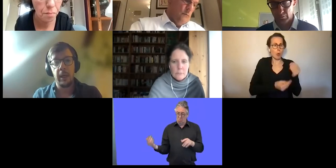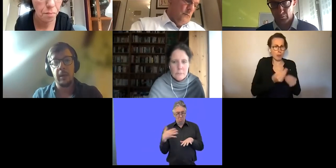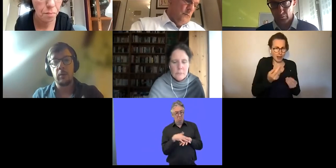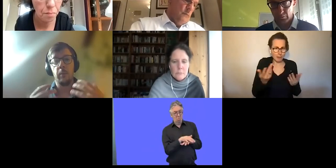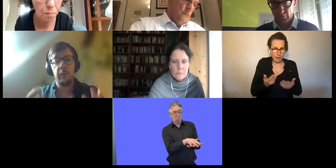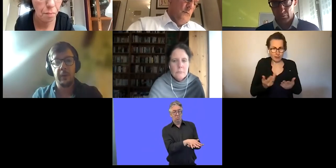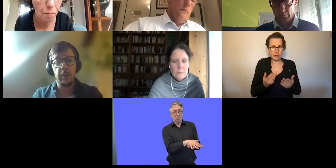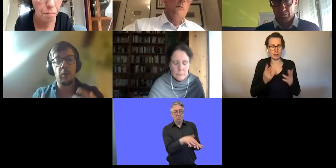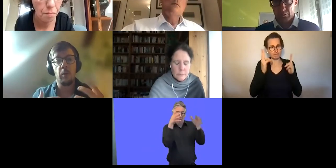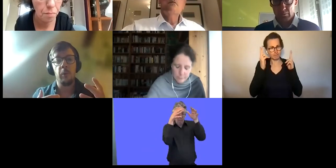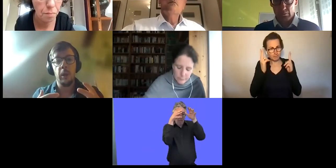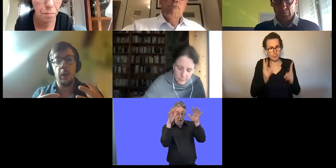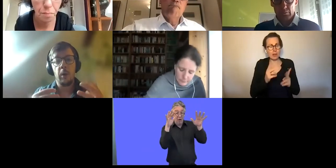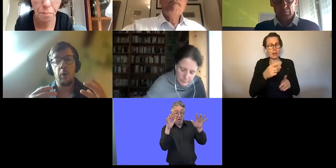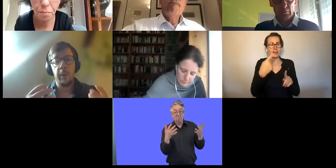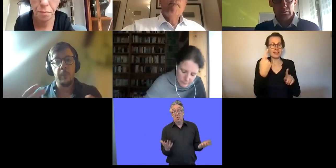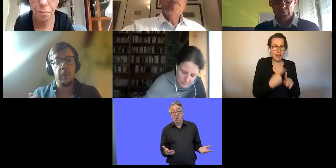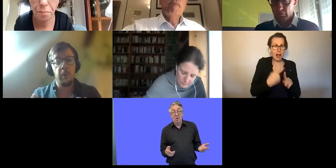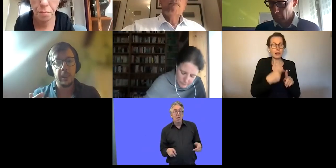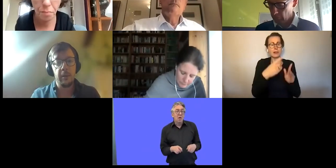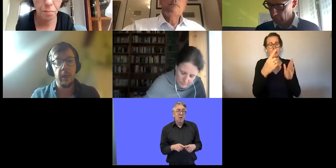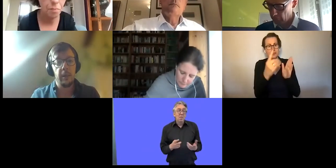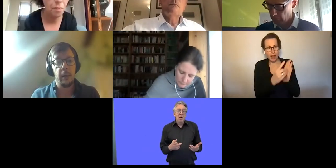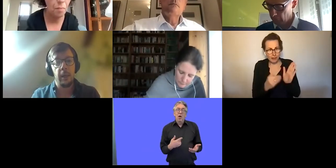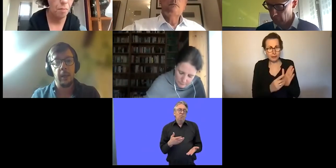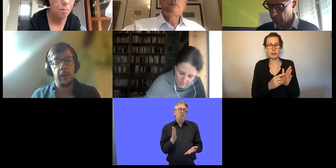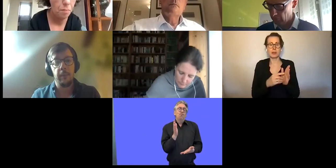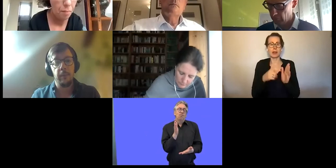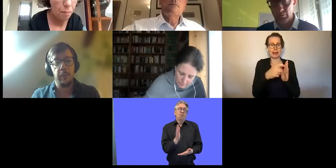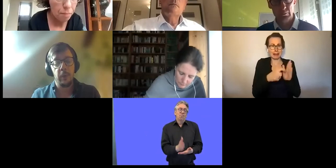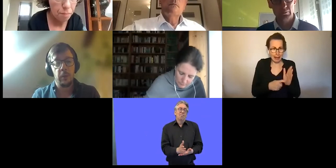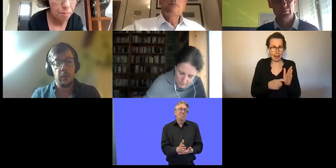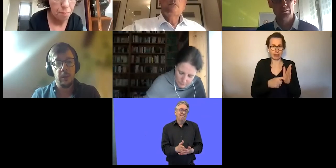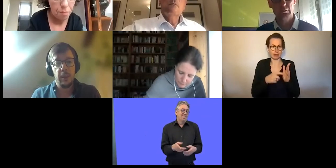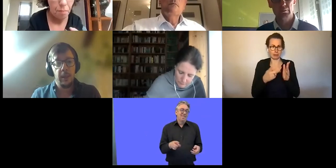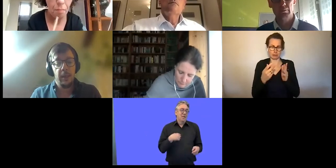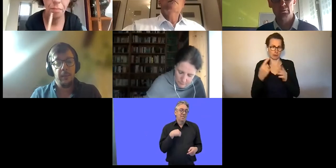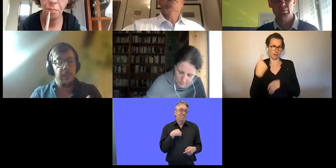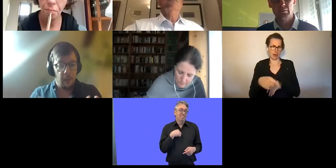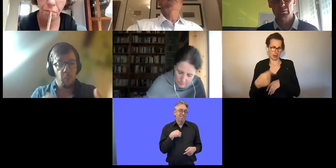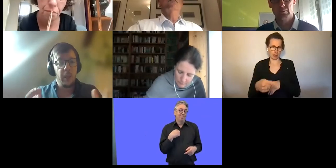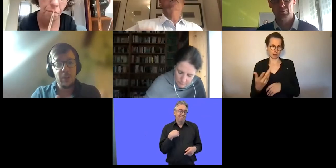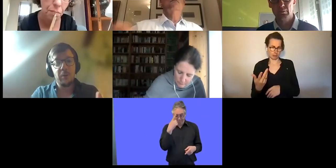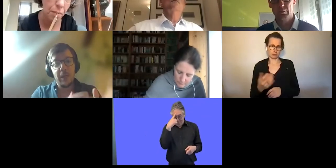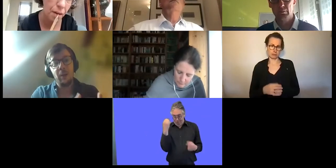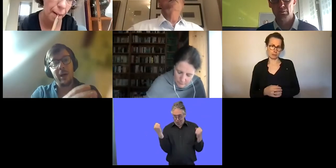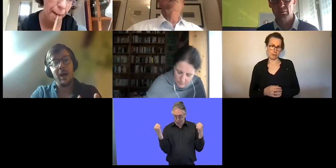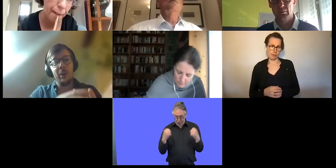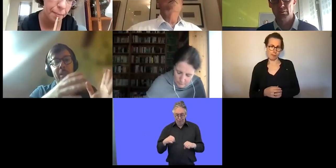Das Problem ist das Fehlen von gemeinsamen Indikatoren, vergleichbaren Zahlen und Kriterien.